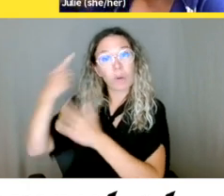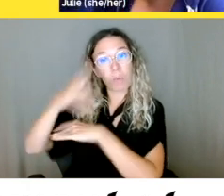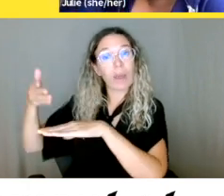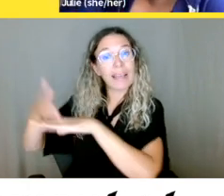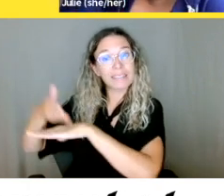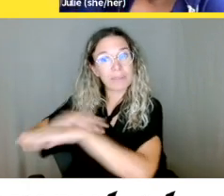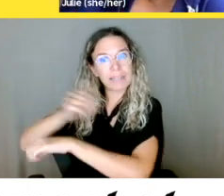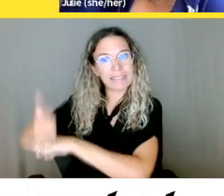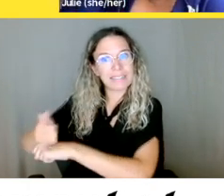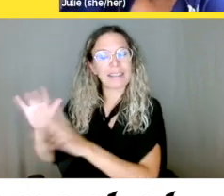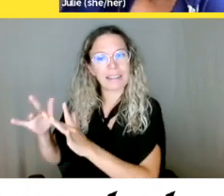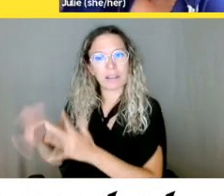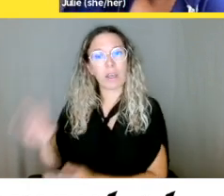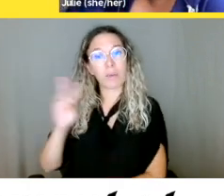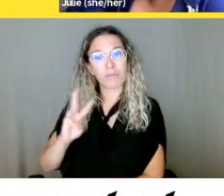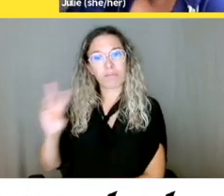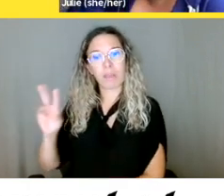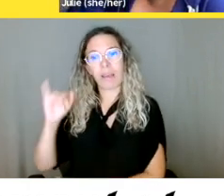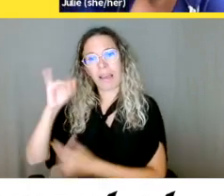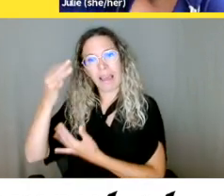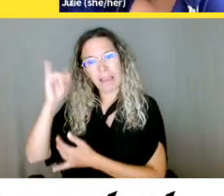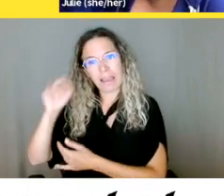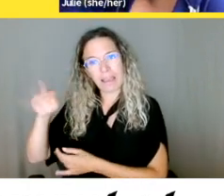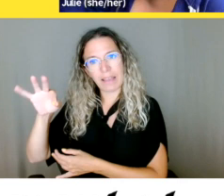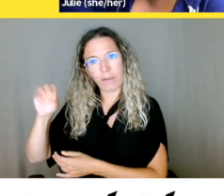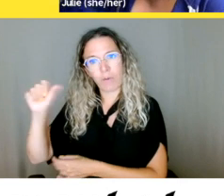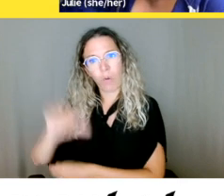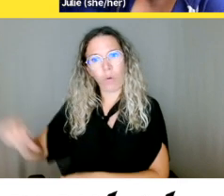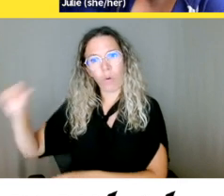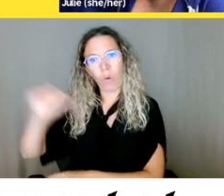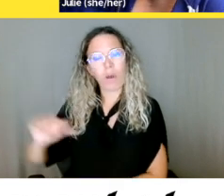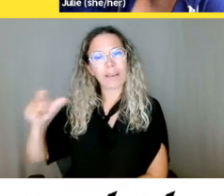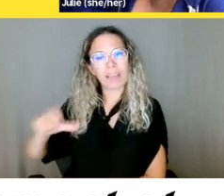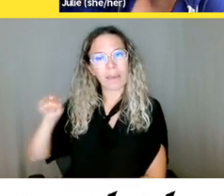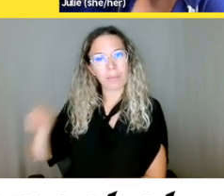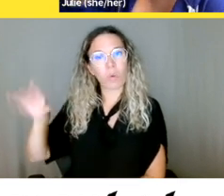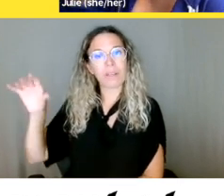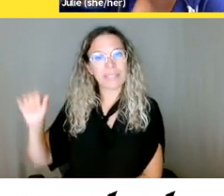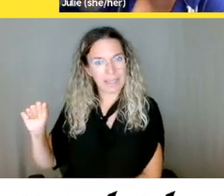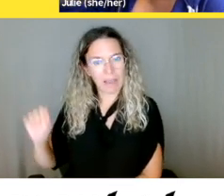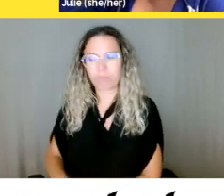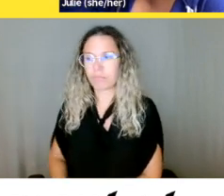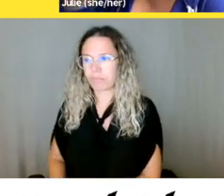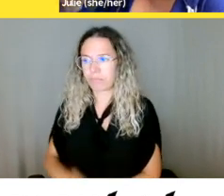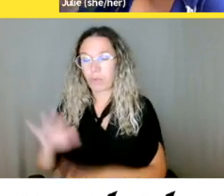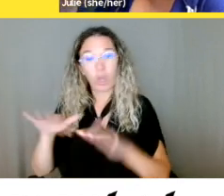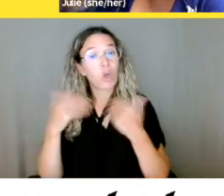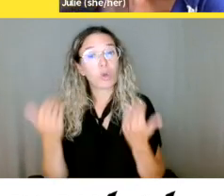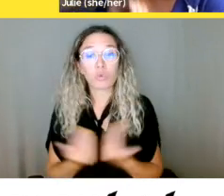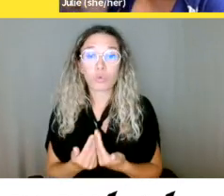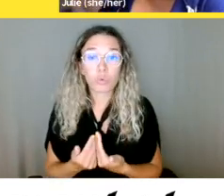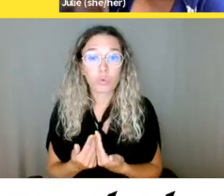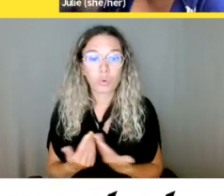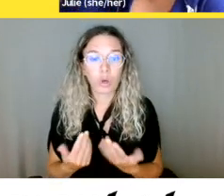'est tout inclus, tous les liens, il y a les liens pour les adresses courrières,